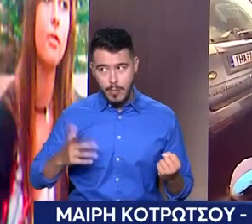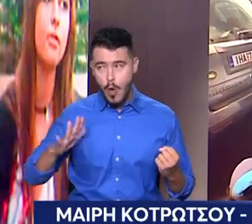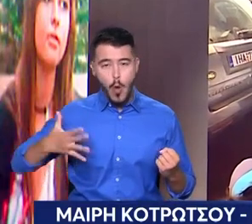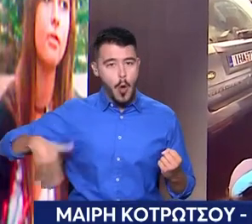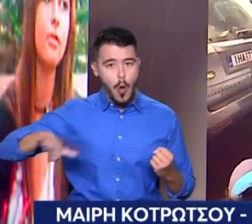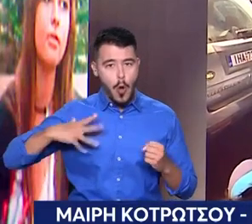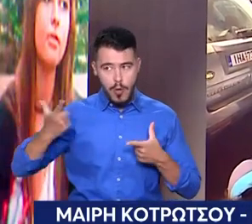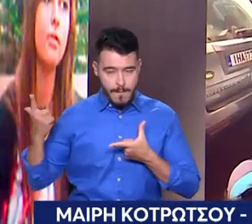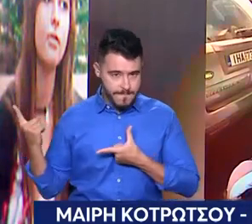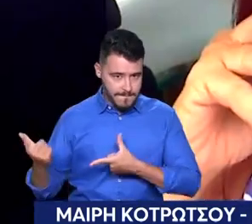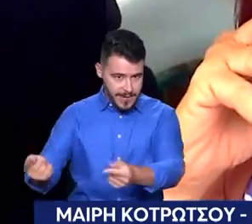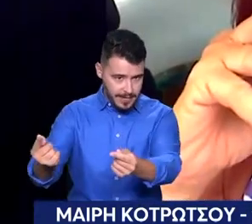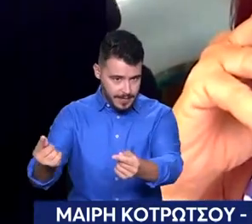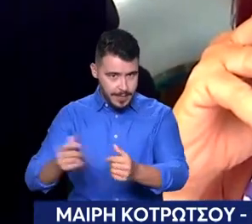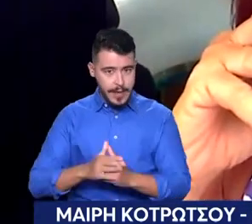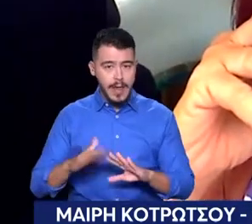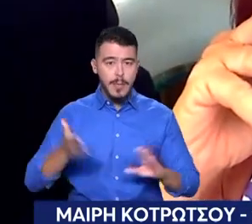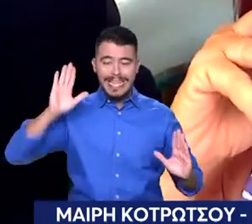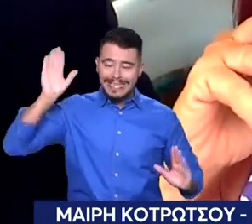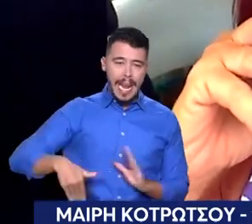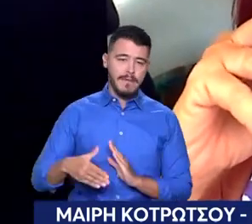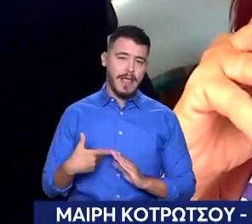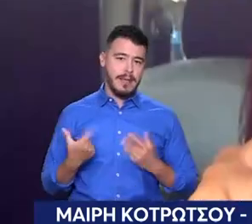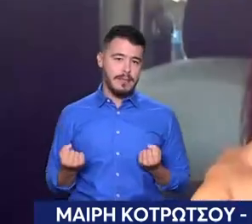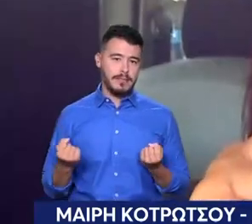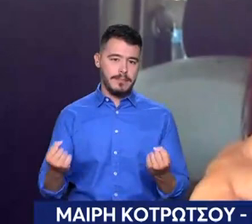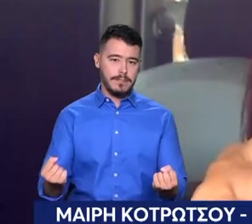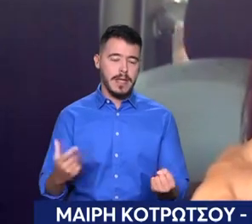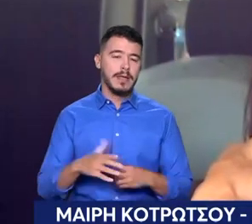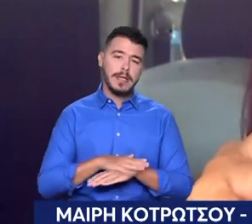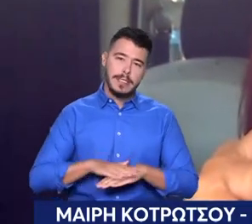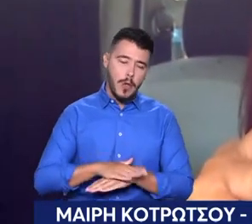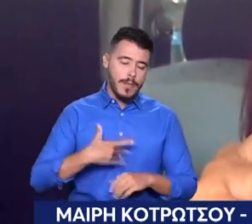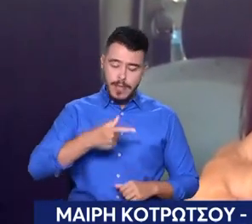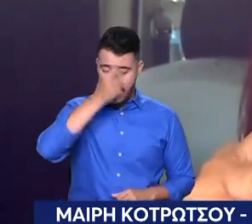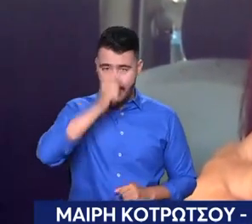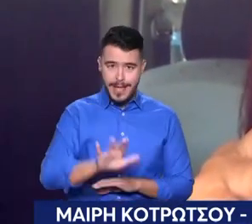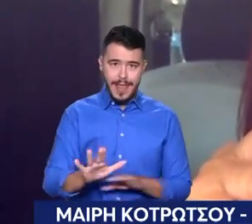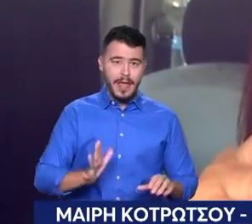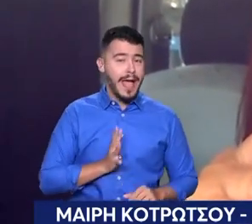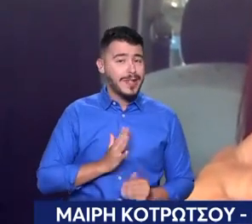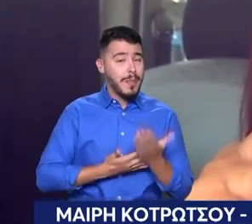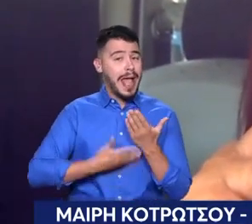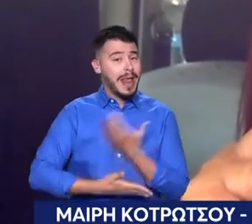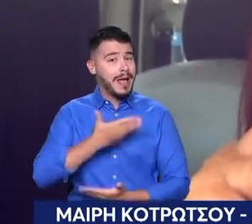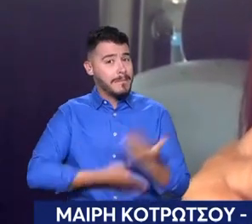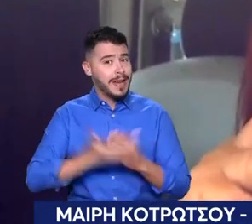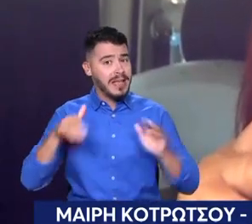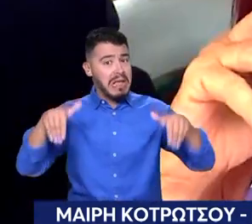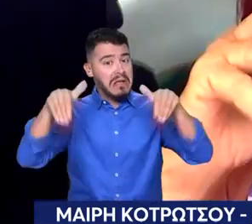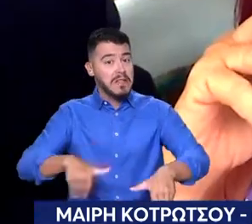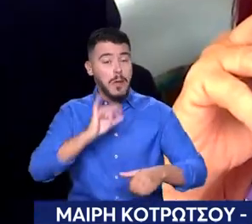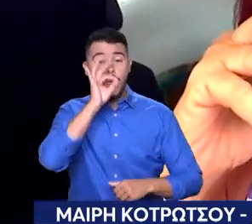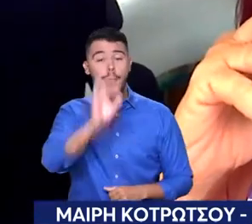Ναι, εκνευρίστηκα. Ναι, θύμωσα γιατί όλη αυτή η κατάσταση για αμέα είναι απαράδεκτη. Φεύγοντας λοιπόν συναντάω γιατί άκουγα ότι